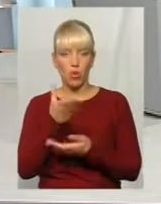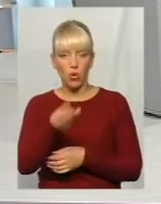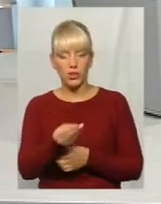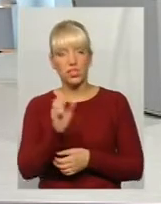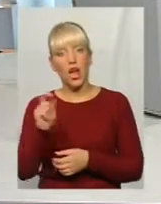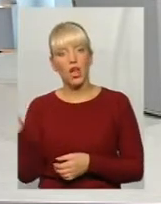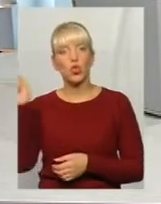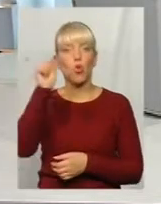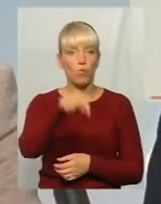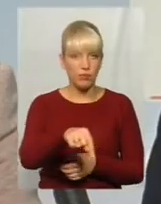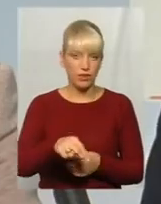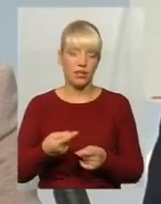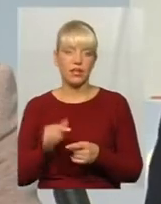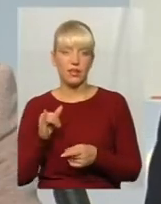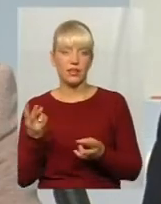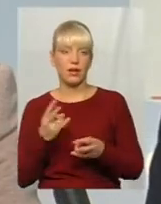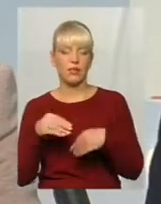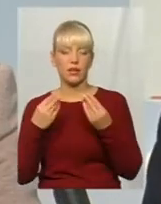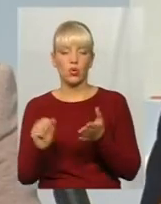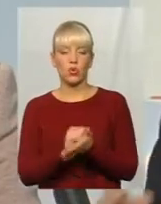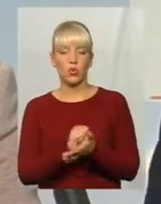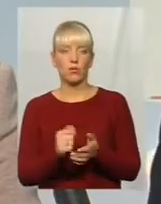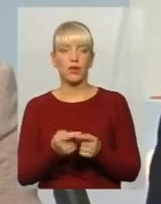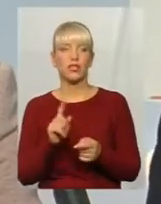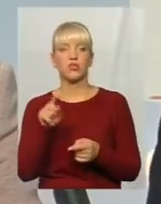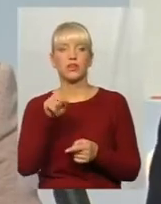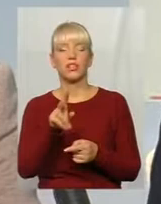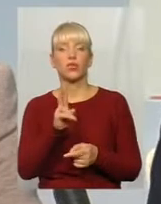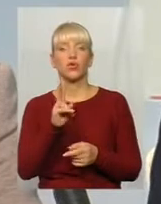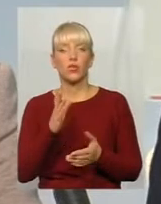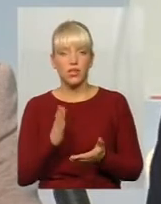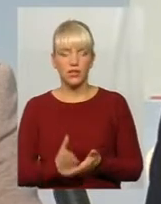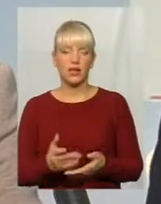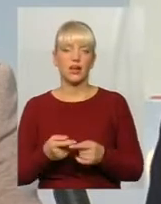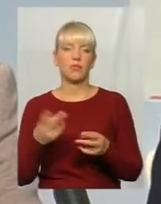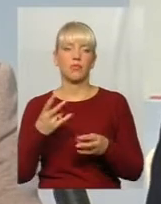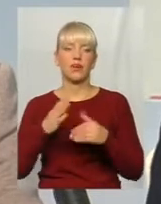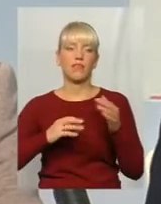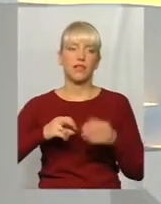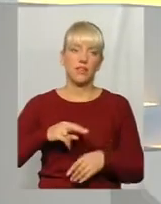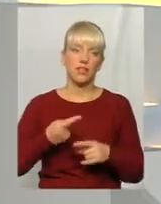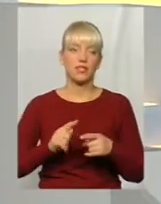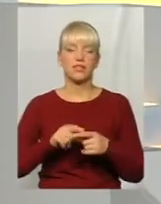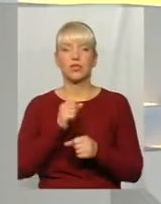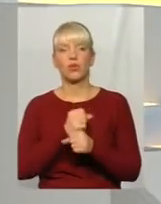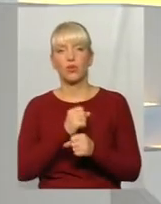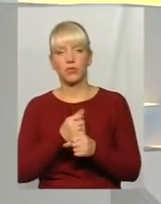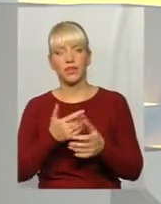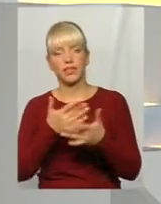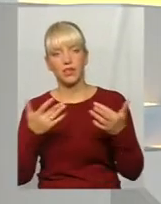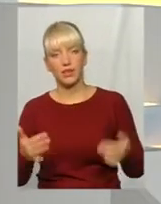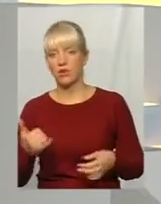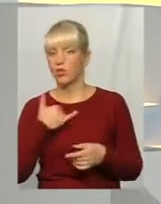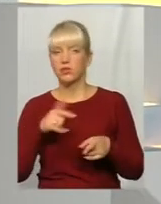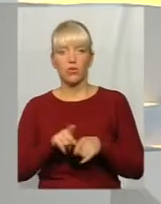купу документів, які підтверджують, що ти той, хто ти є, в тебе є відповідна кваліфікація для цих робіт і так далі. В нас